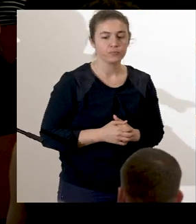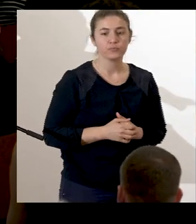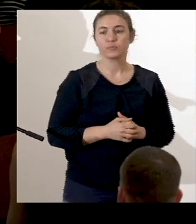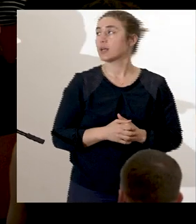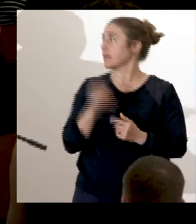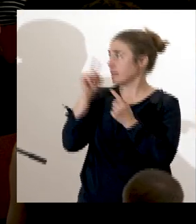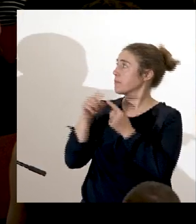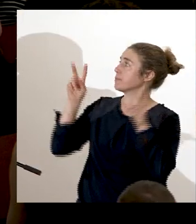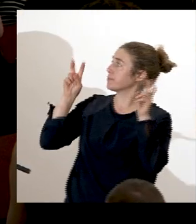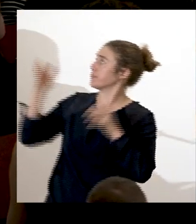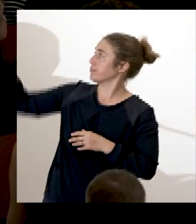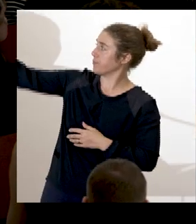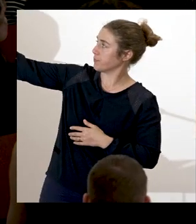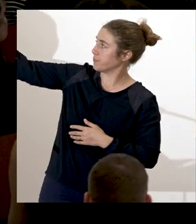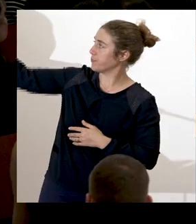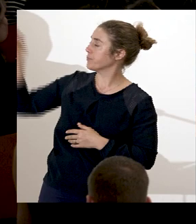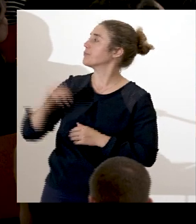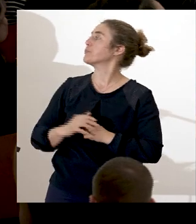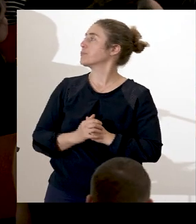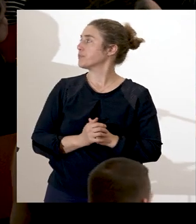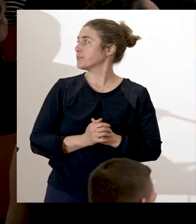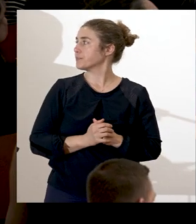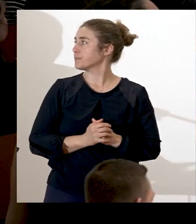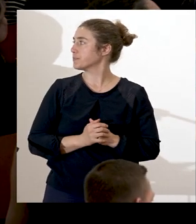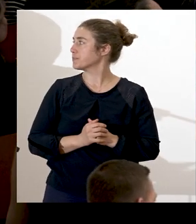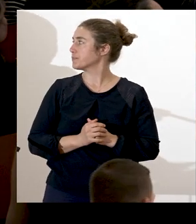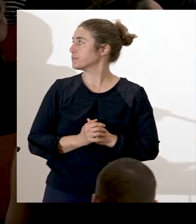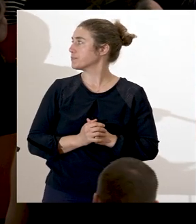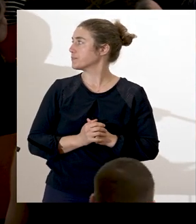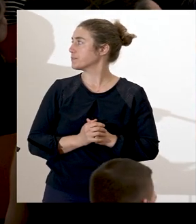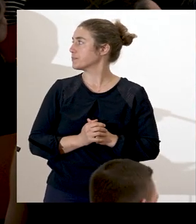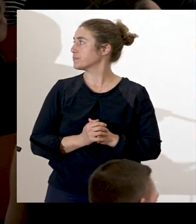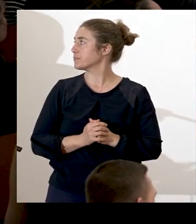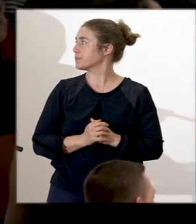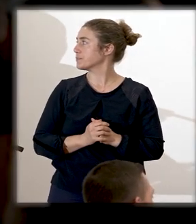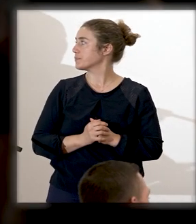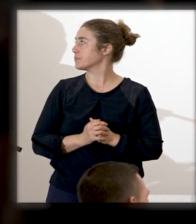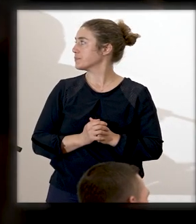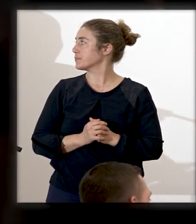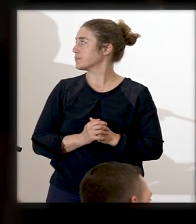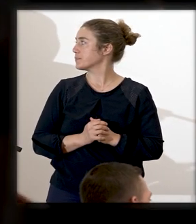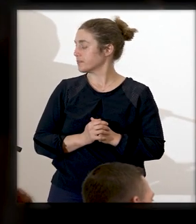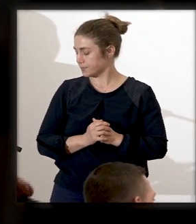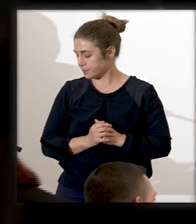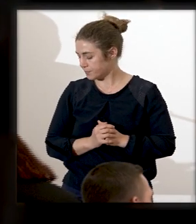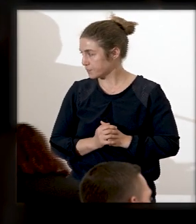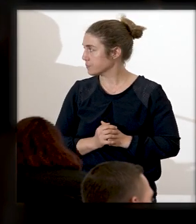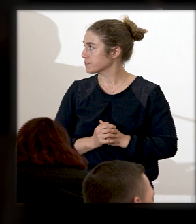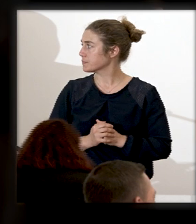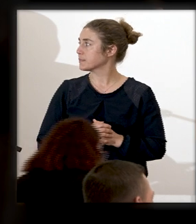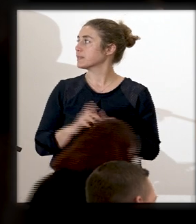altérité, différenciation intercatégorielle et esclavage dans les sociétés baoulées et tchamans du